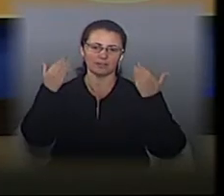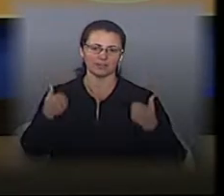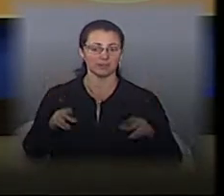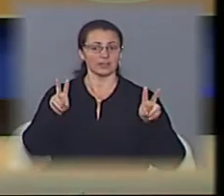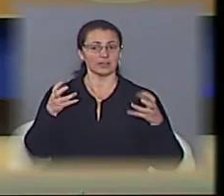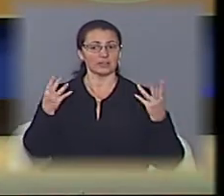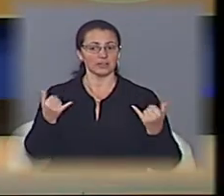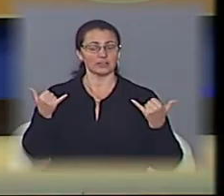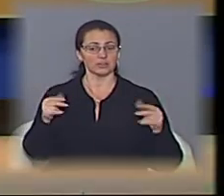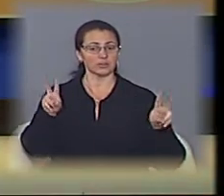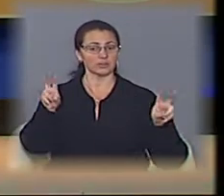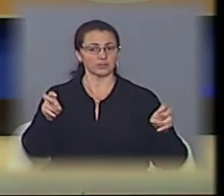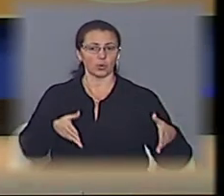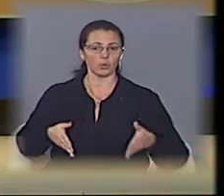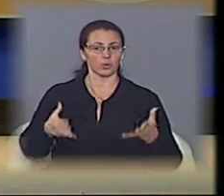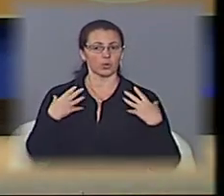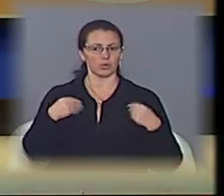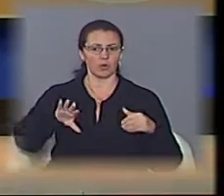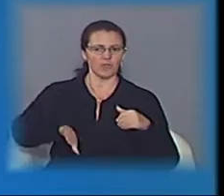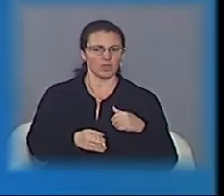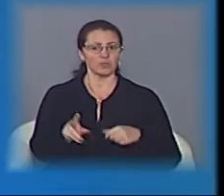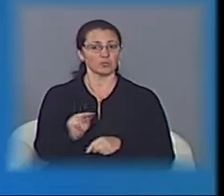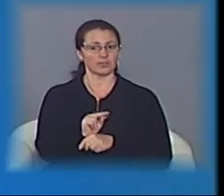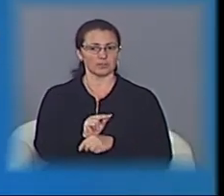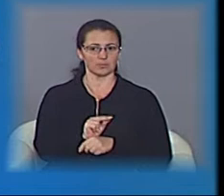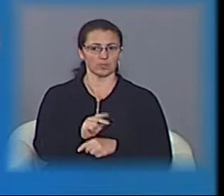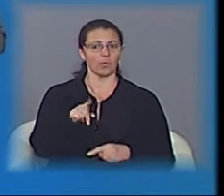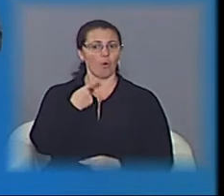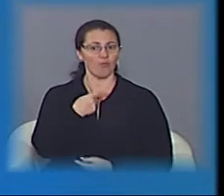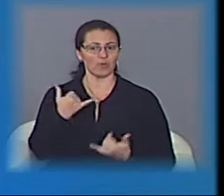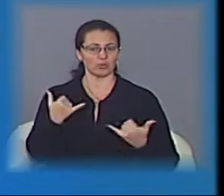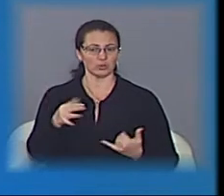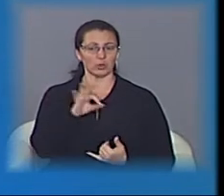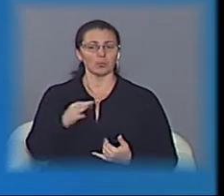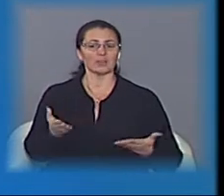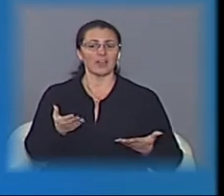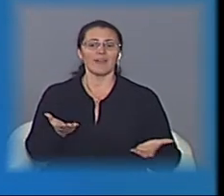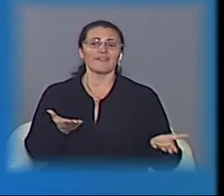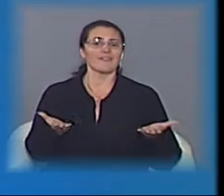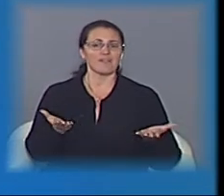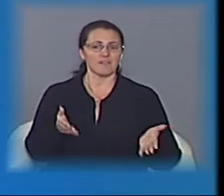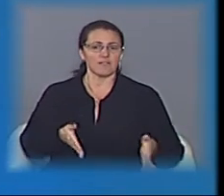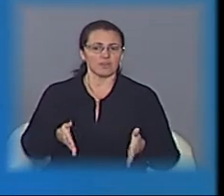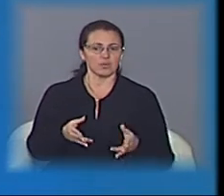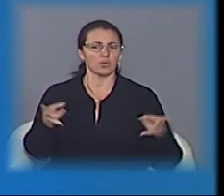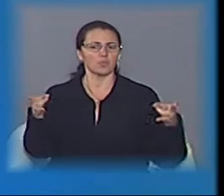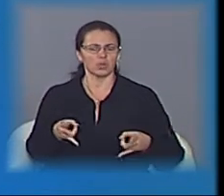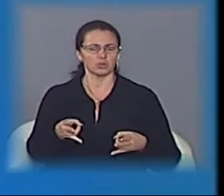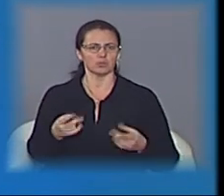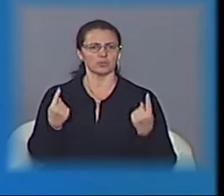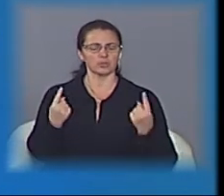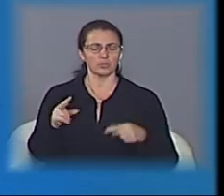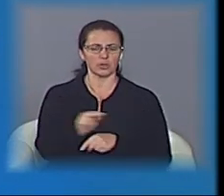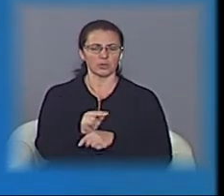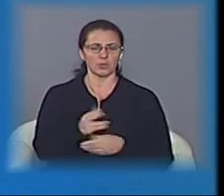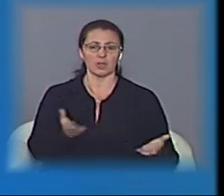Тема дня сьогодні – дороги у Львові, вибоїни та ремонти. Отож, говоримо сьогодні про те, які дороги потребують капітального ремонту, які відремонтують